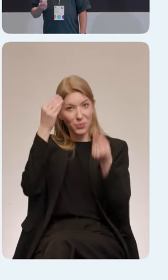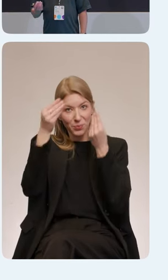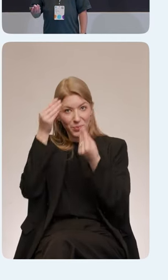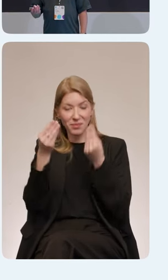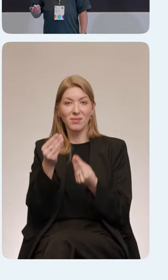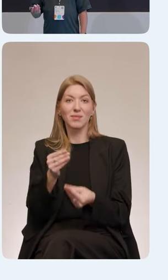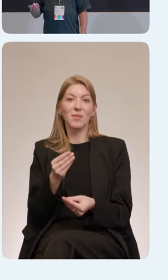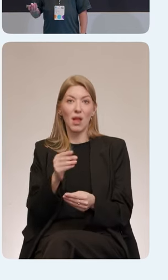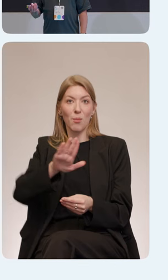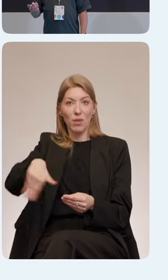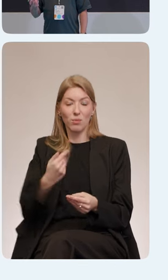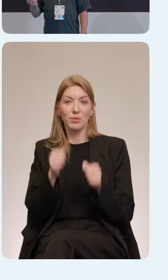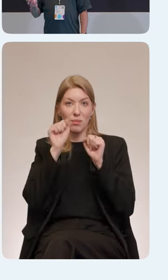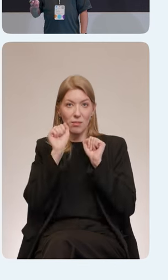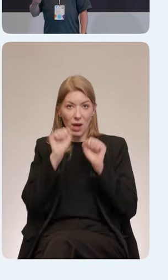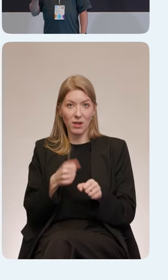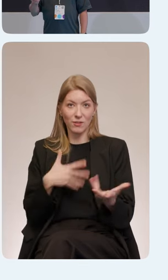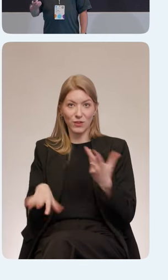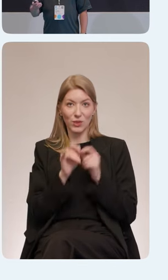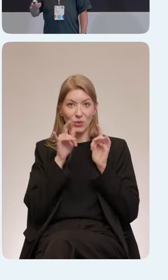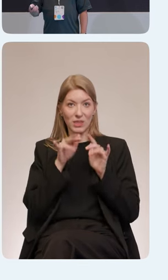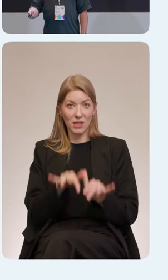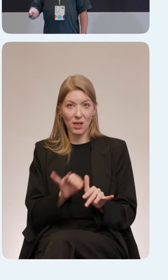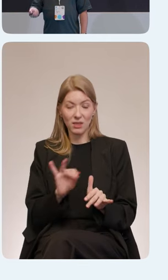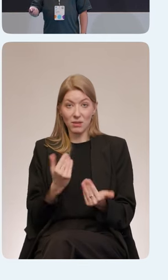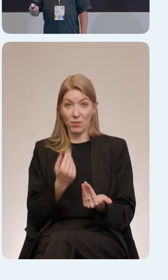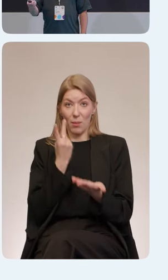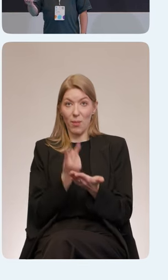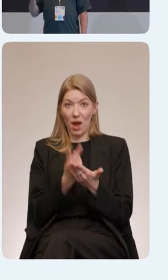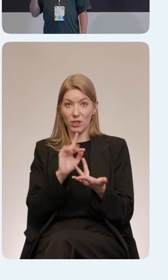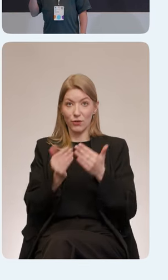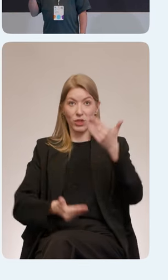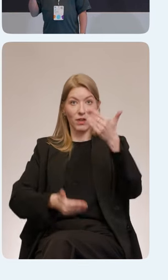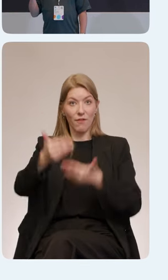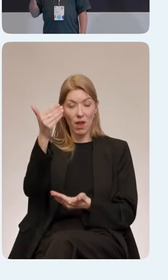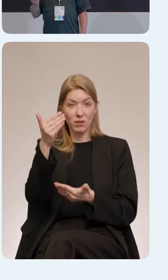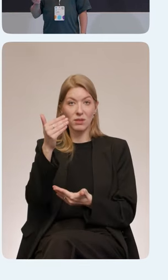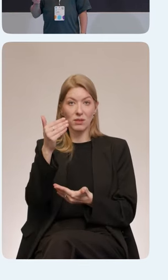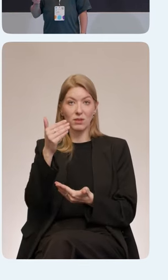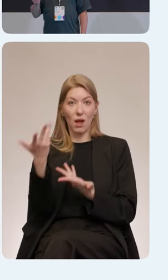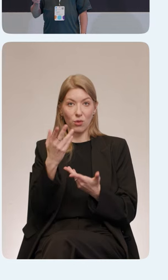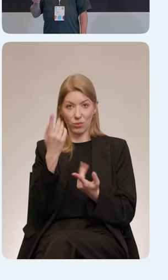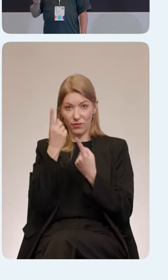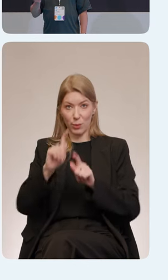смогла разметить все, сделать быстро, и это я показываю веб-интерфейс, к сожалению, у меня нету здесь